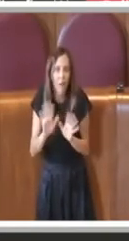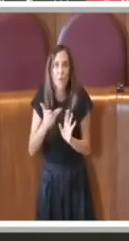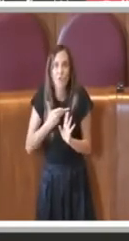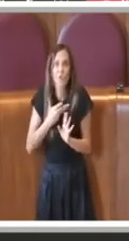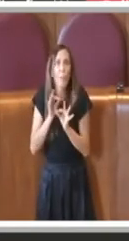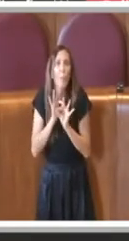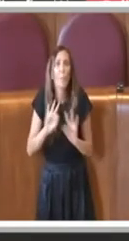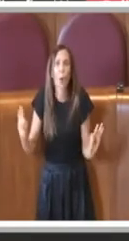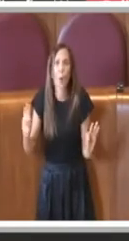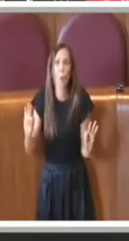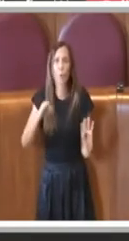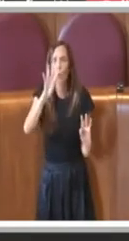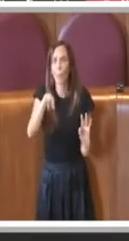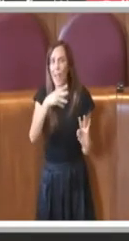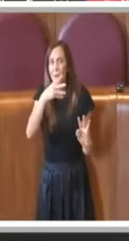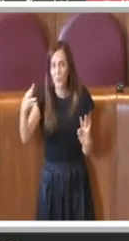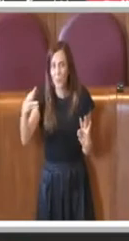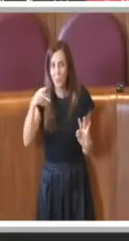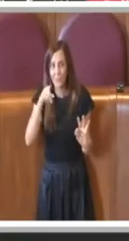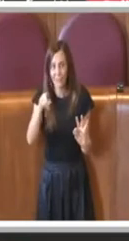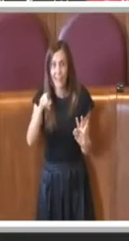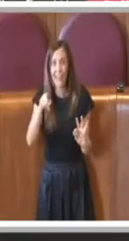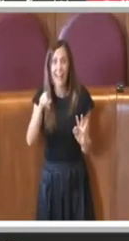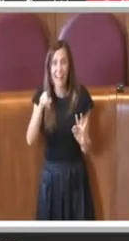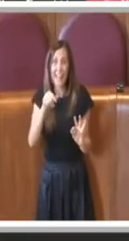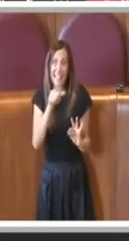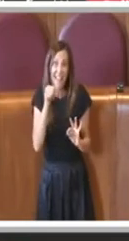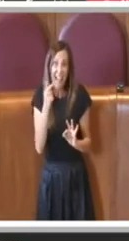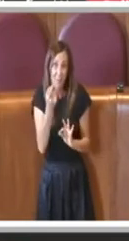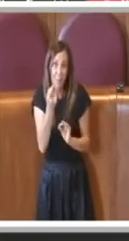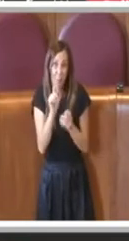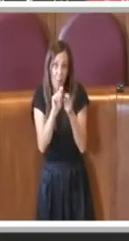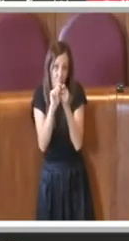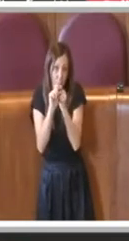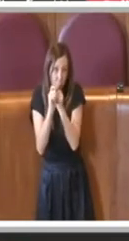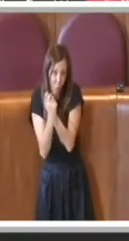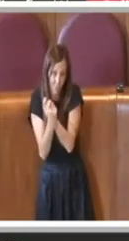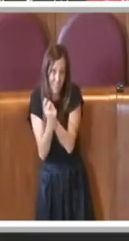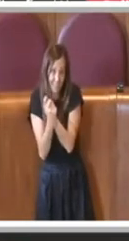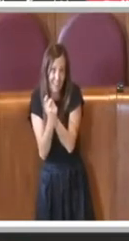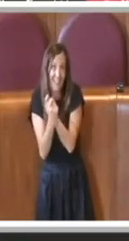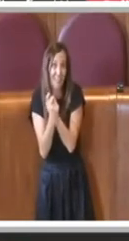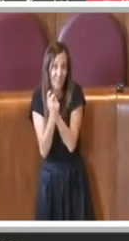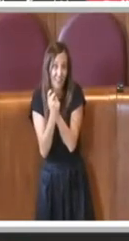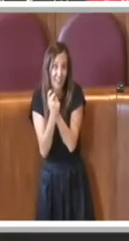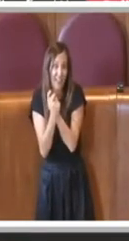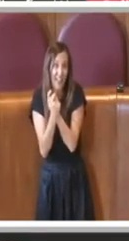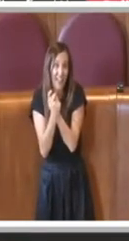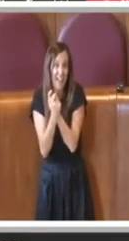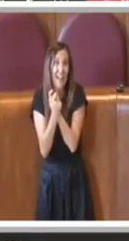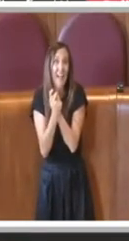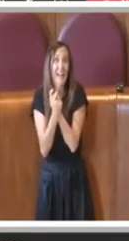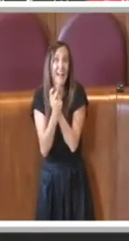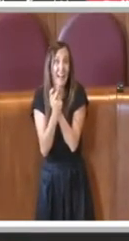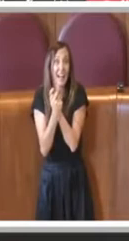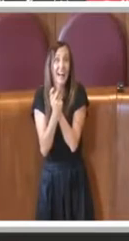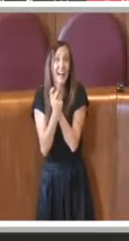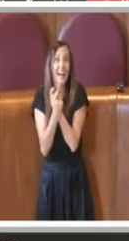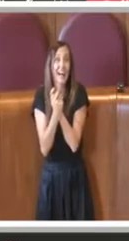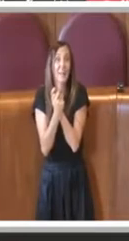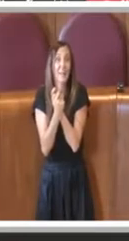industriale ma adesso deve essere sicuramente rivisto e revisionato, ci sono